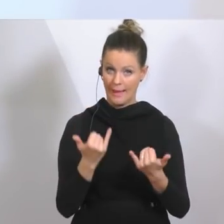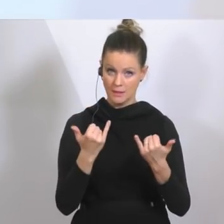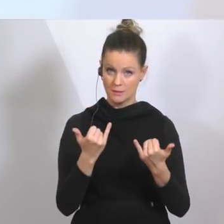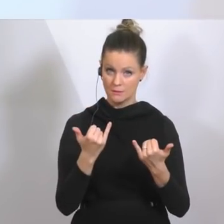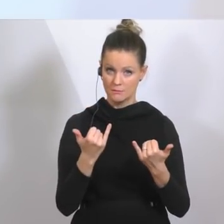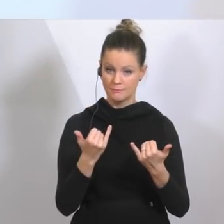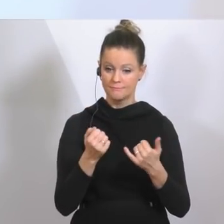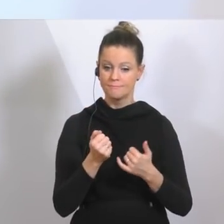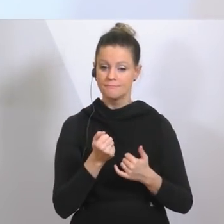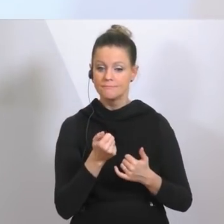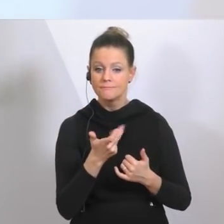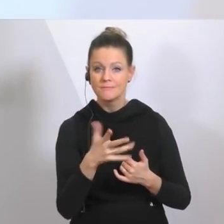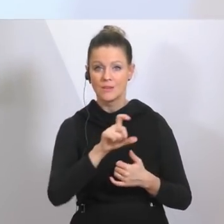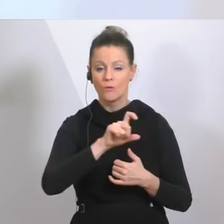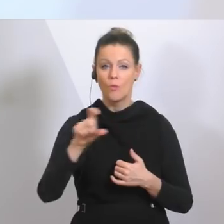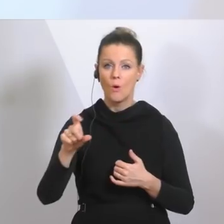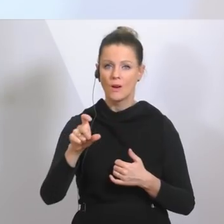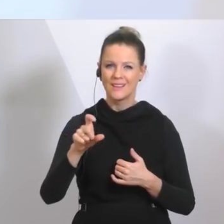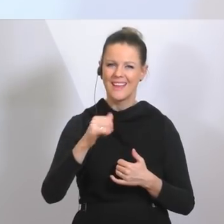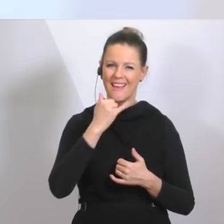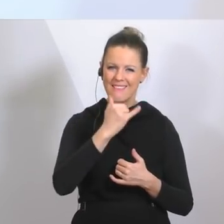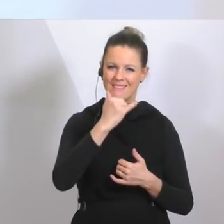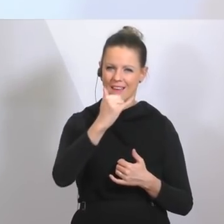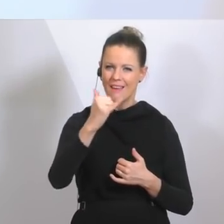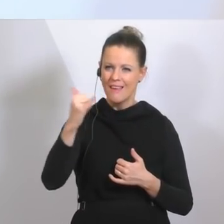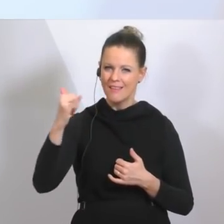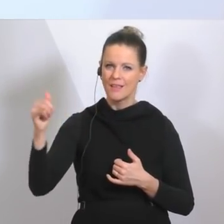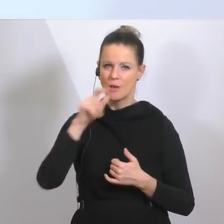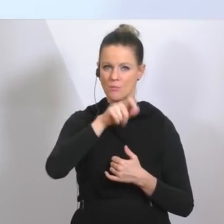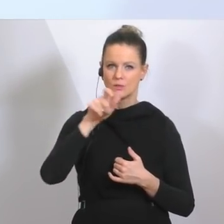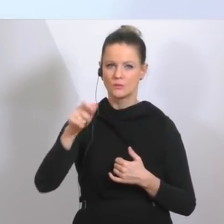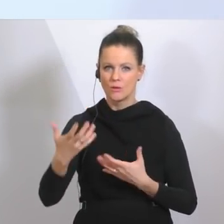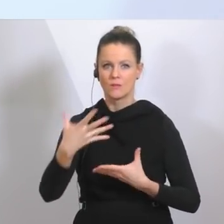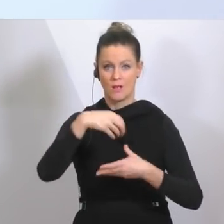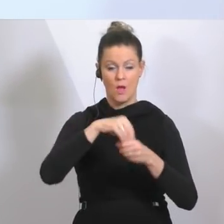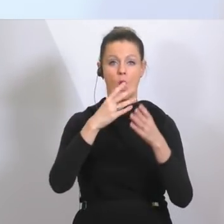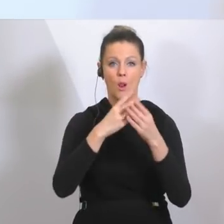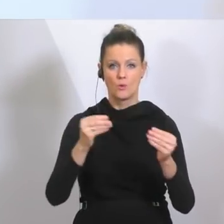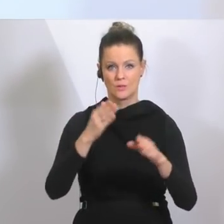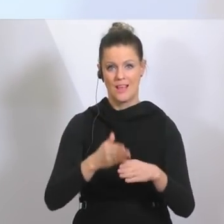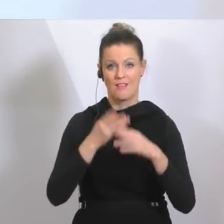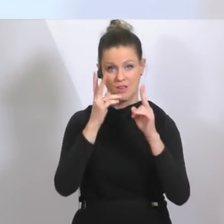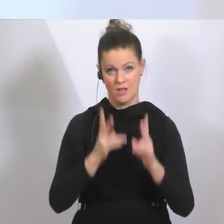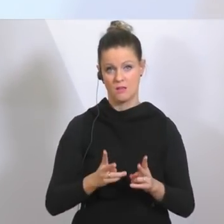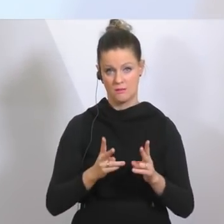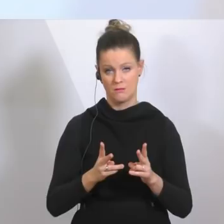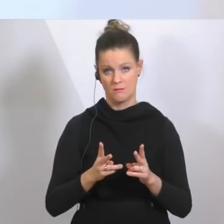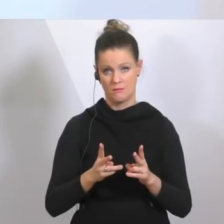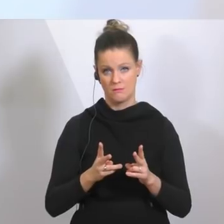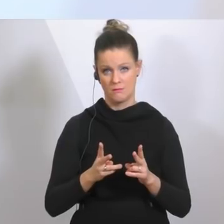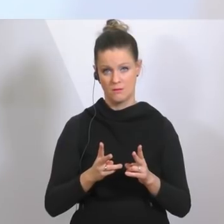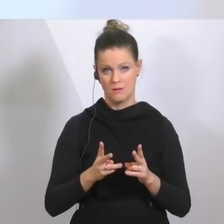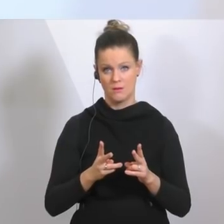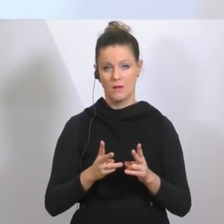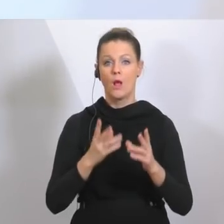dass in den nächsten Wochen jeder einzelne von uns ein Teil der Lösung ist, ein Teil der Lösung sein kann, ein Teil der